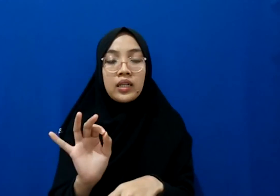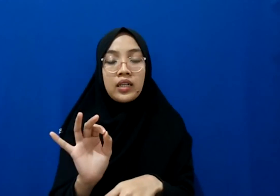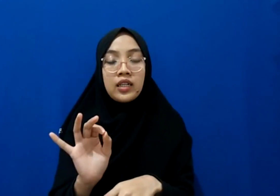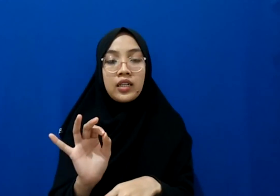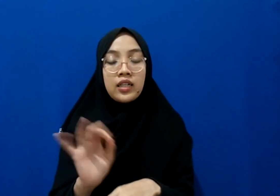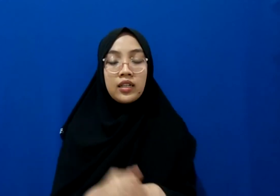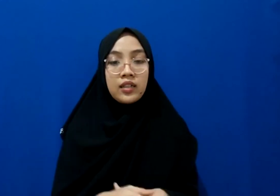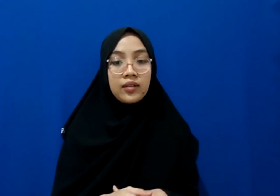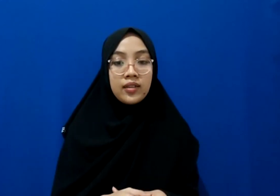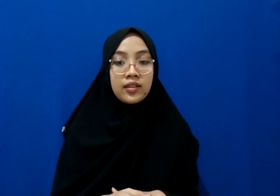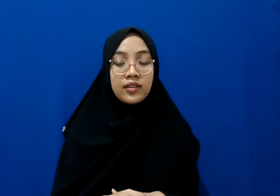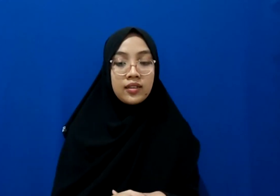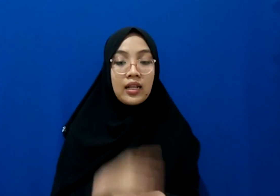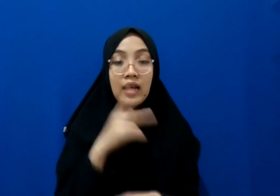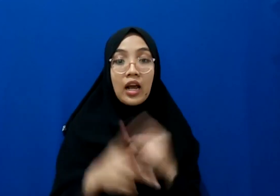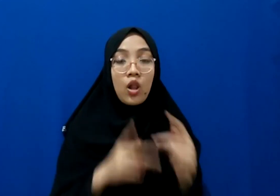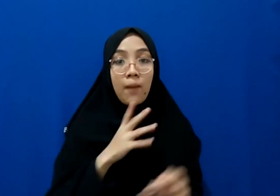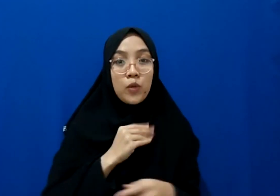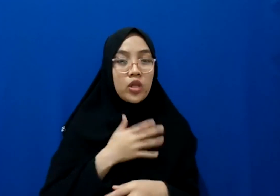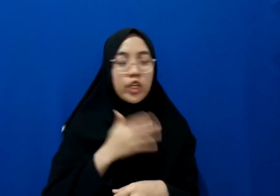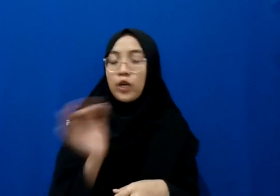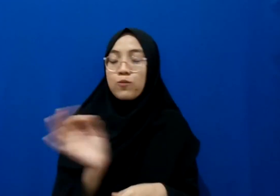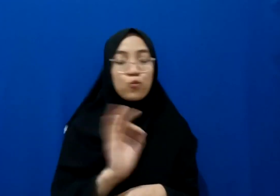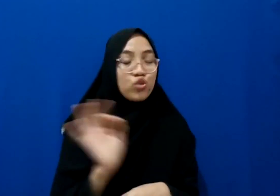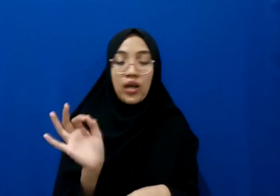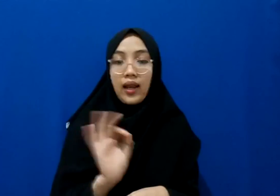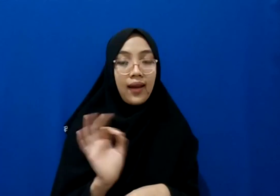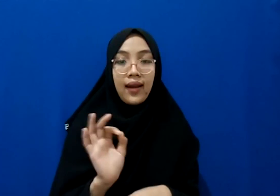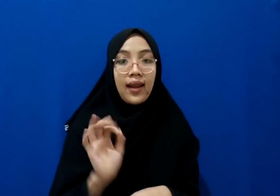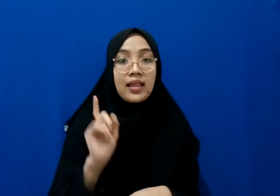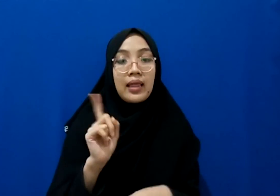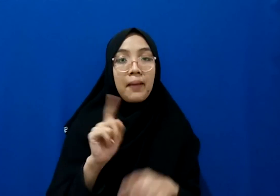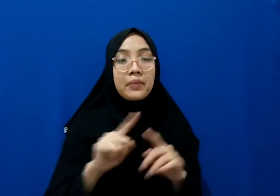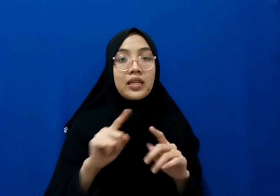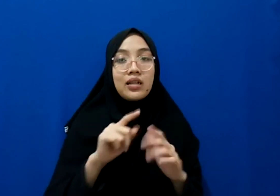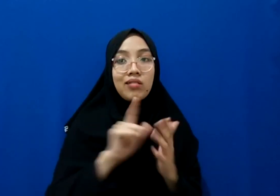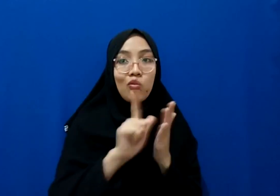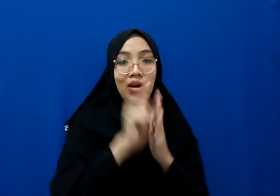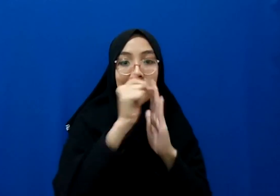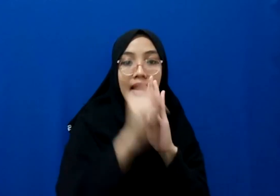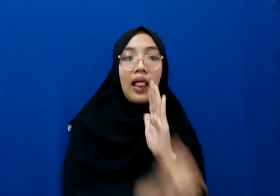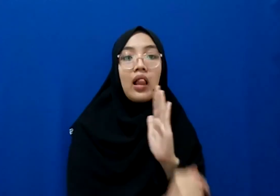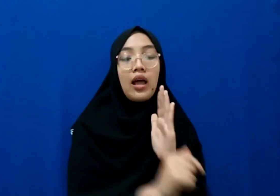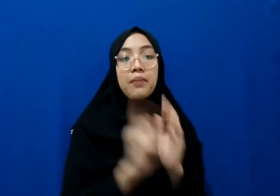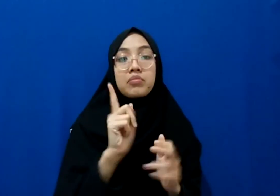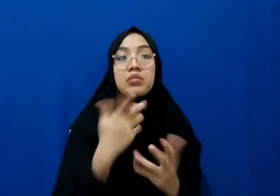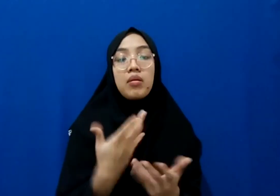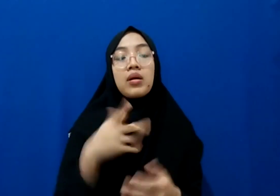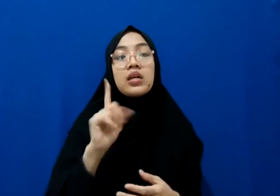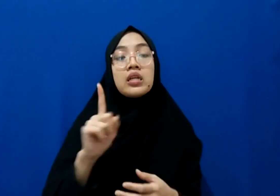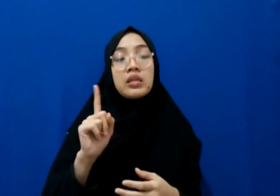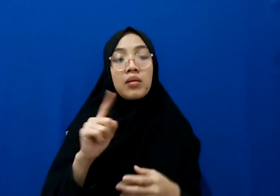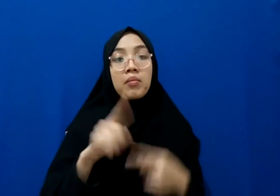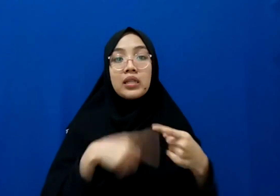nah kalau menurut saya itu bukan itu lebih ke indep kenapa yang pertama itu bukan